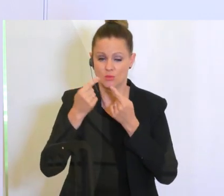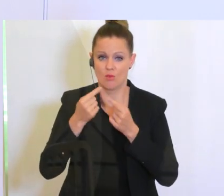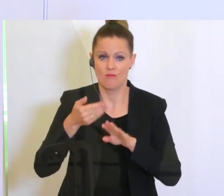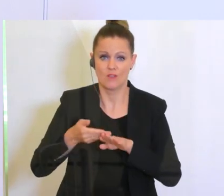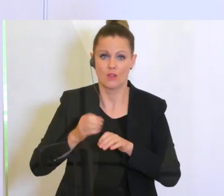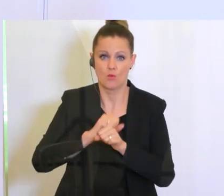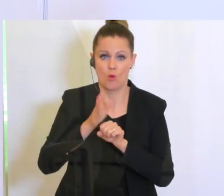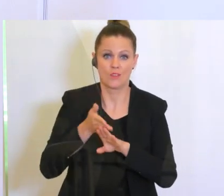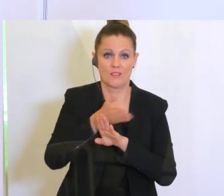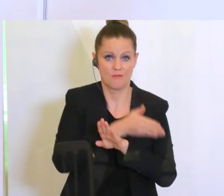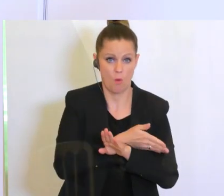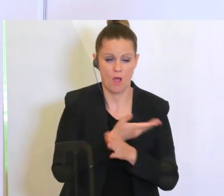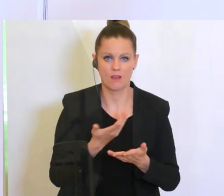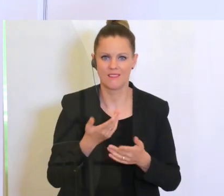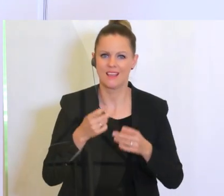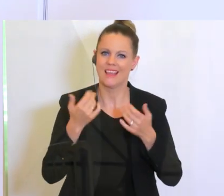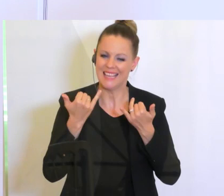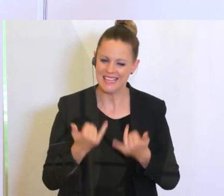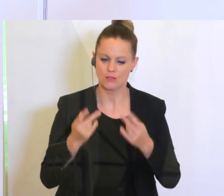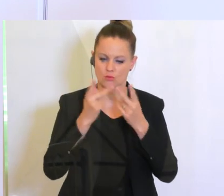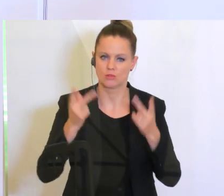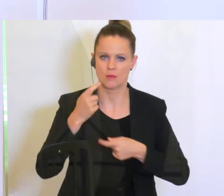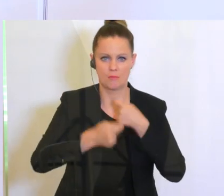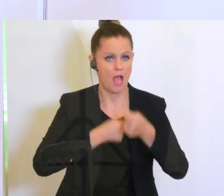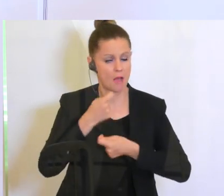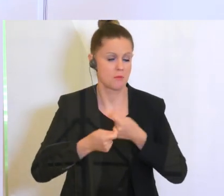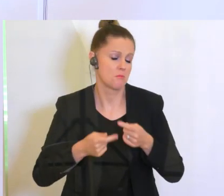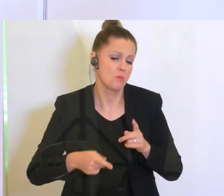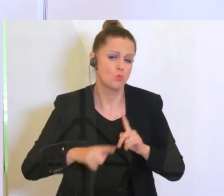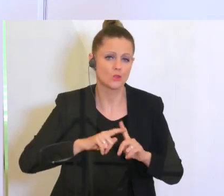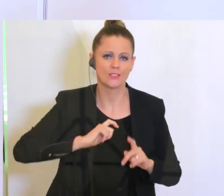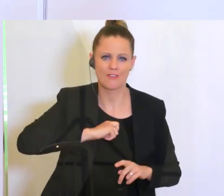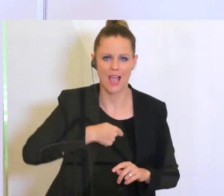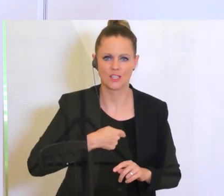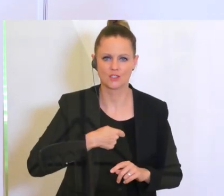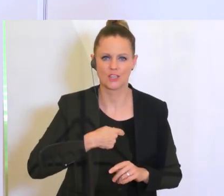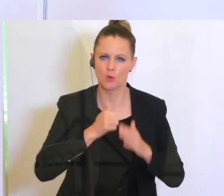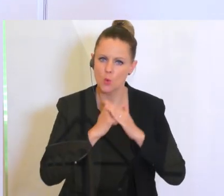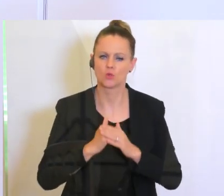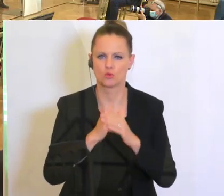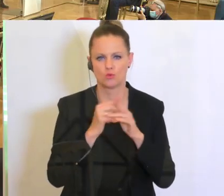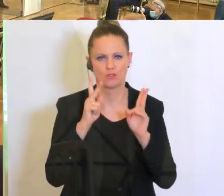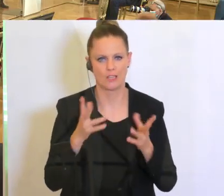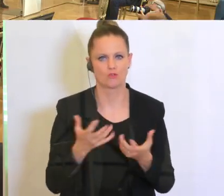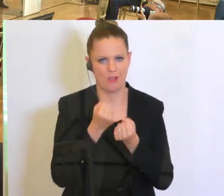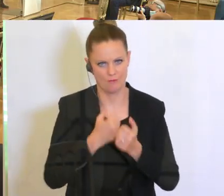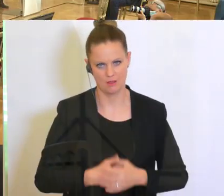Und ja, wir sind am Ausarbeiten eines Konzepts und ich bin zuversichtlich, dass uns bald eine Unterstützung gelingen wird.